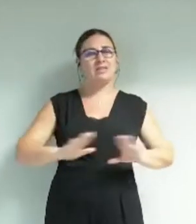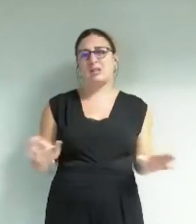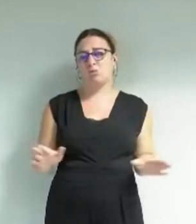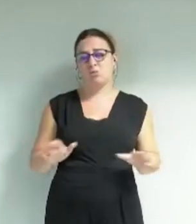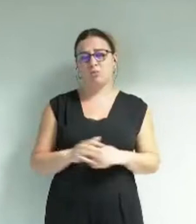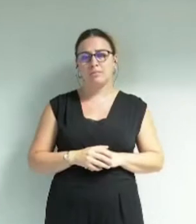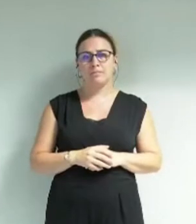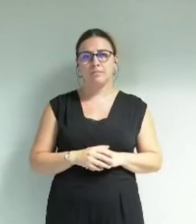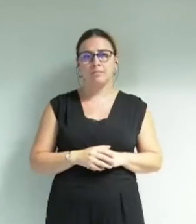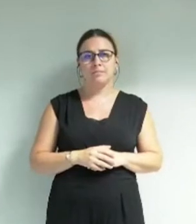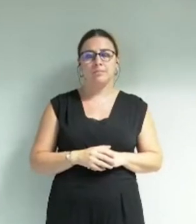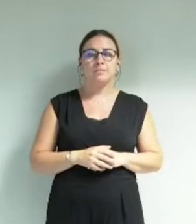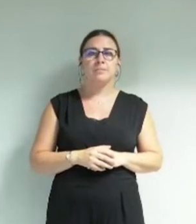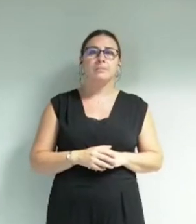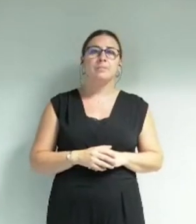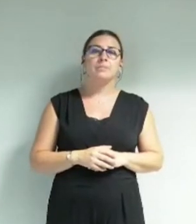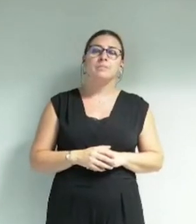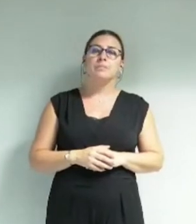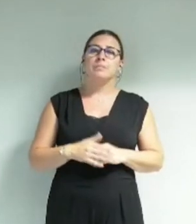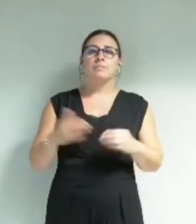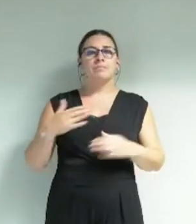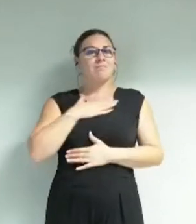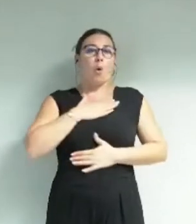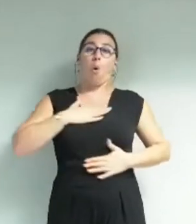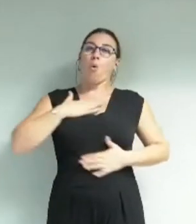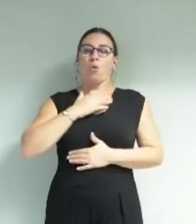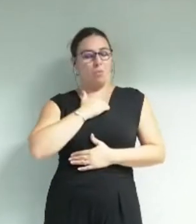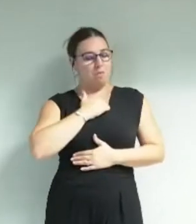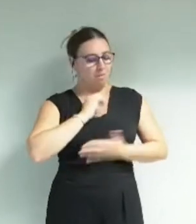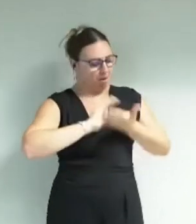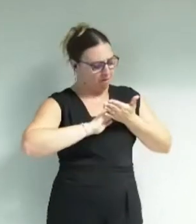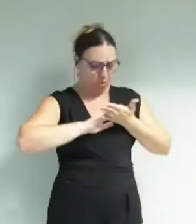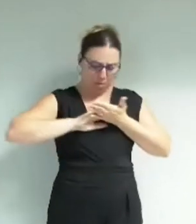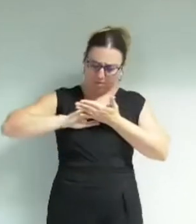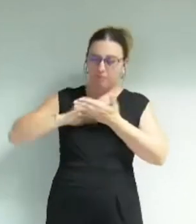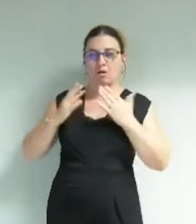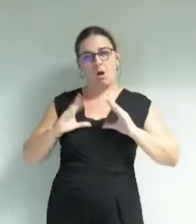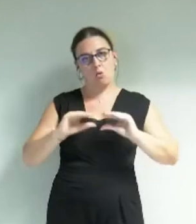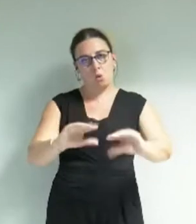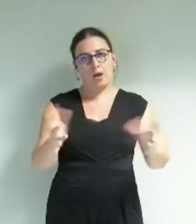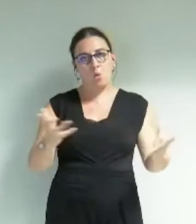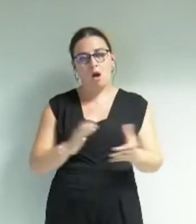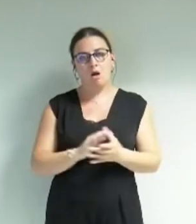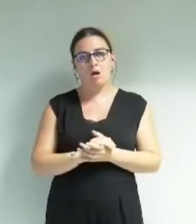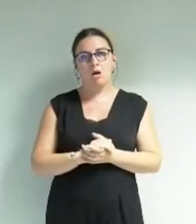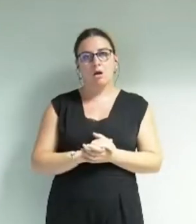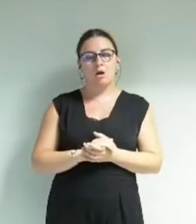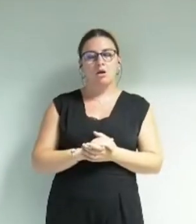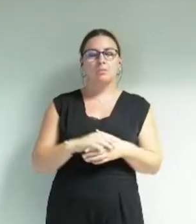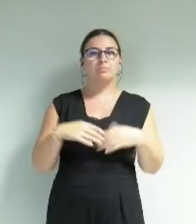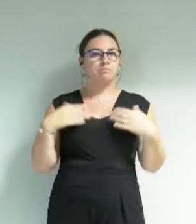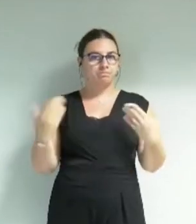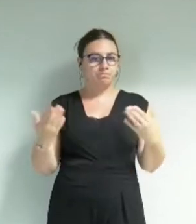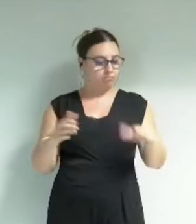Contre dix ans votre exercice d'autosatisfaction, la réalité a été celle-ci. Du petit au plus grand,